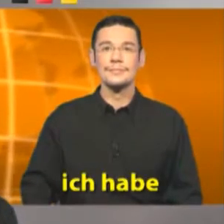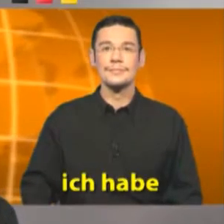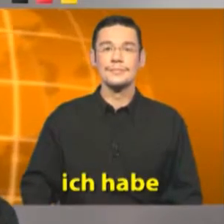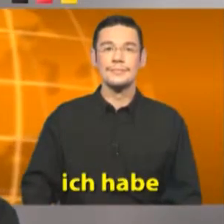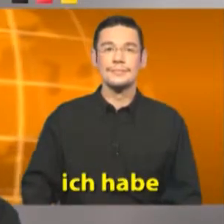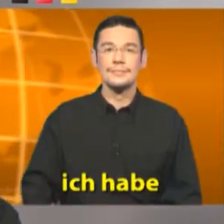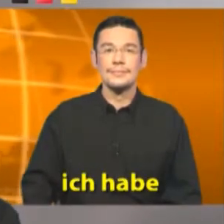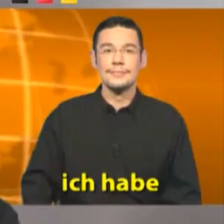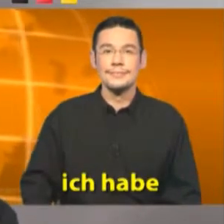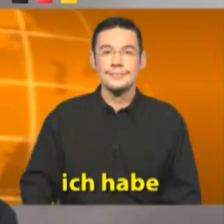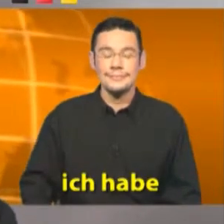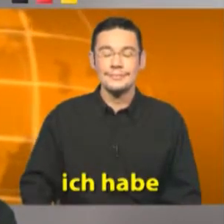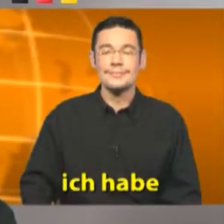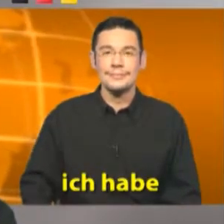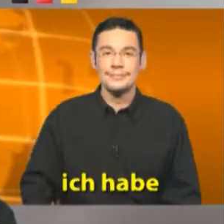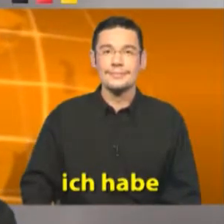Io O